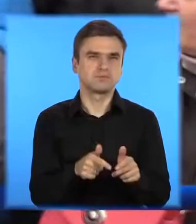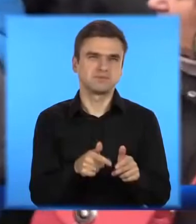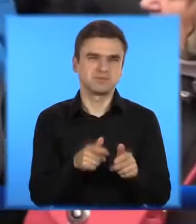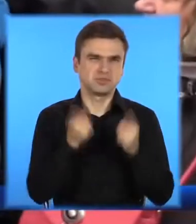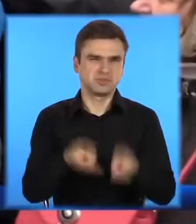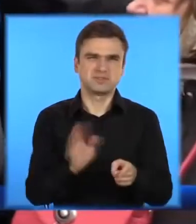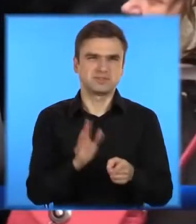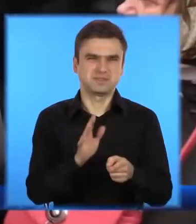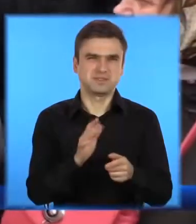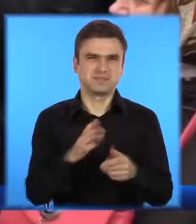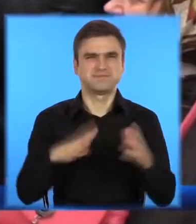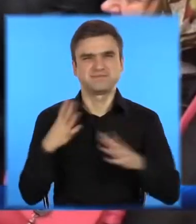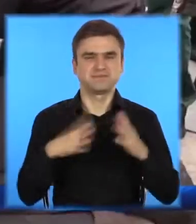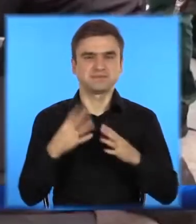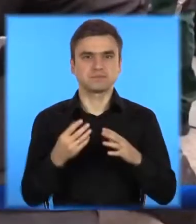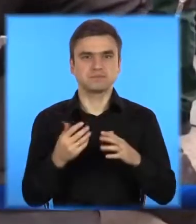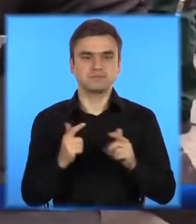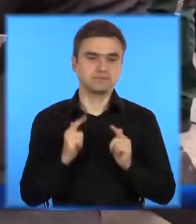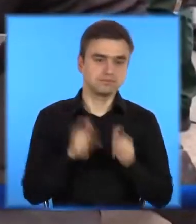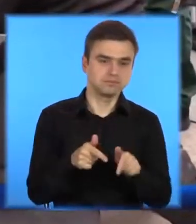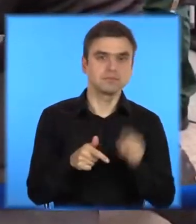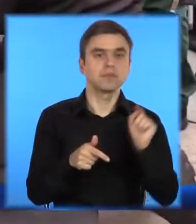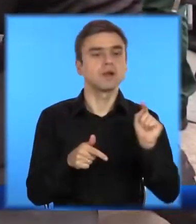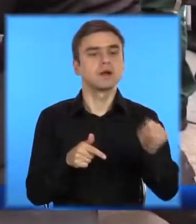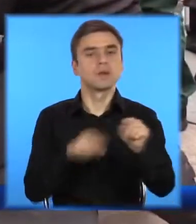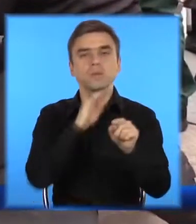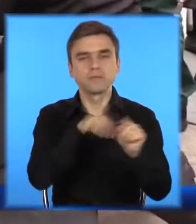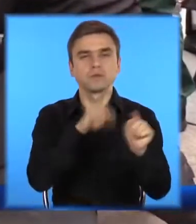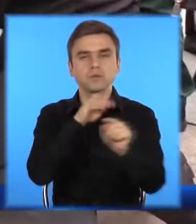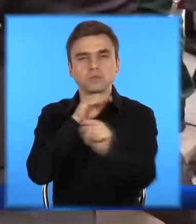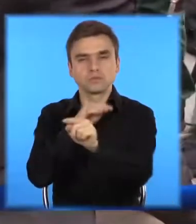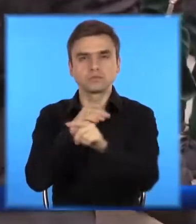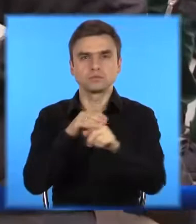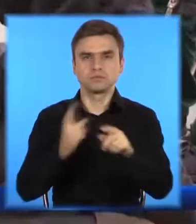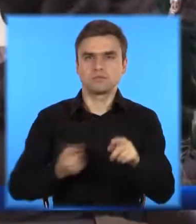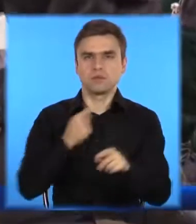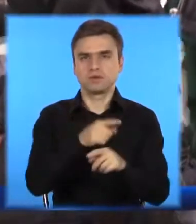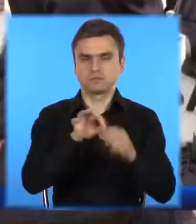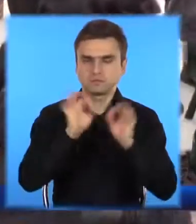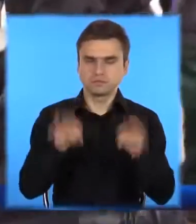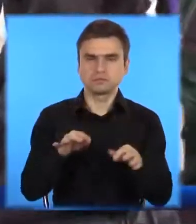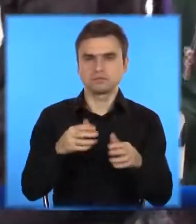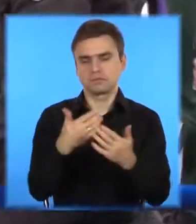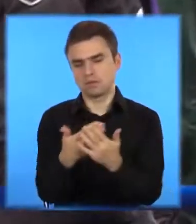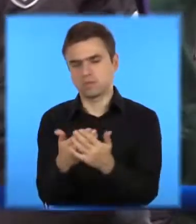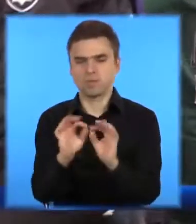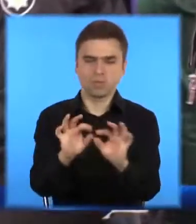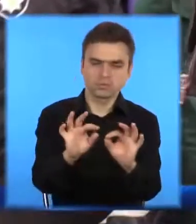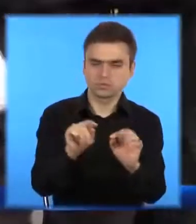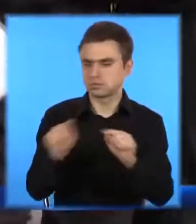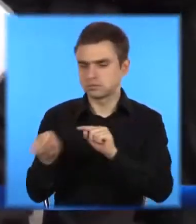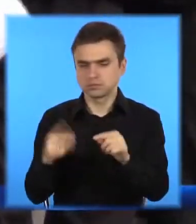своїх галузей провели майстер-класи, сумлінні працівники за гарні результати отримували заробітну плату, яку вони